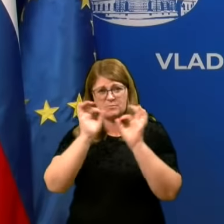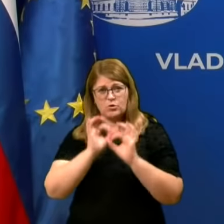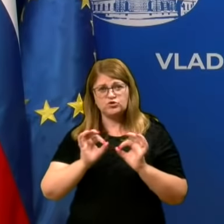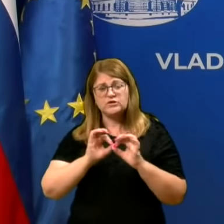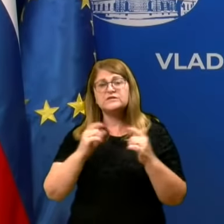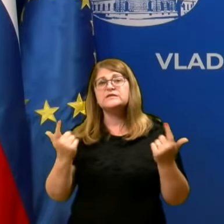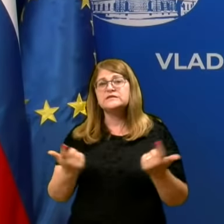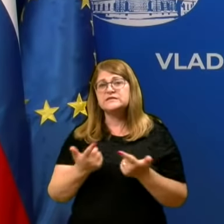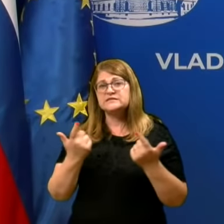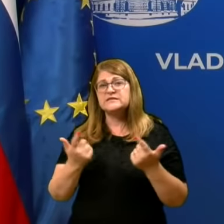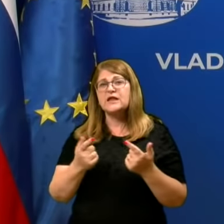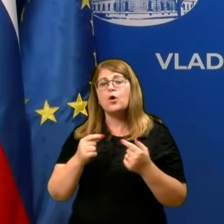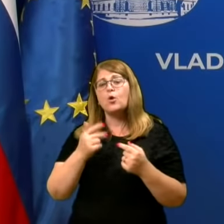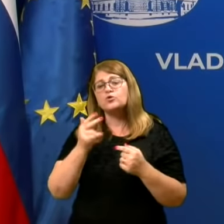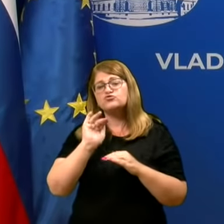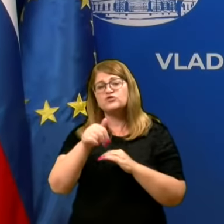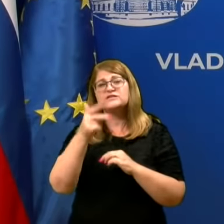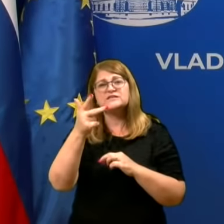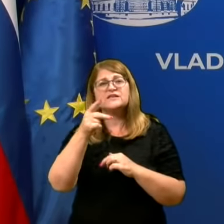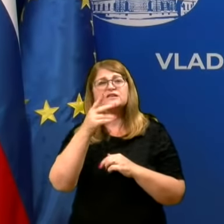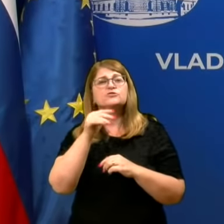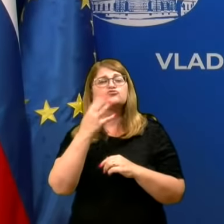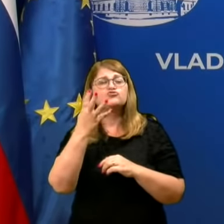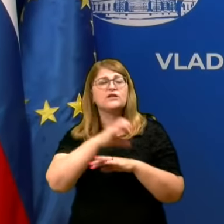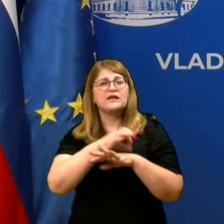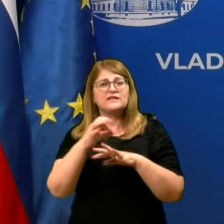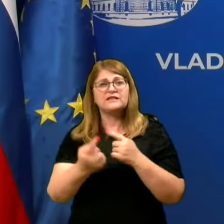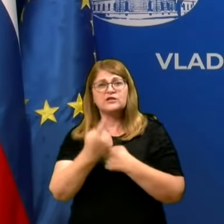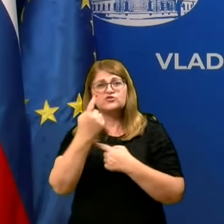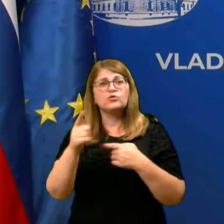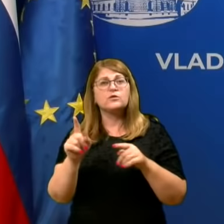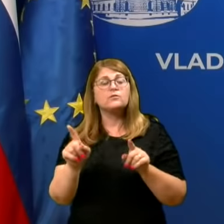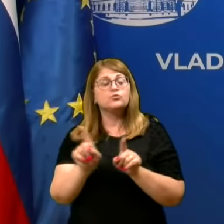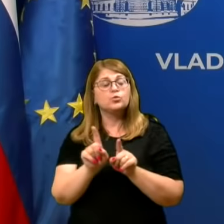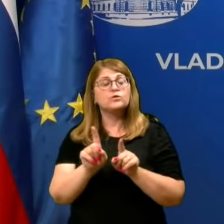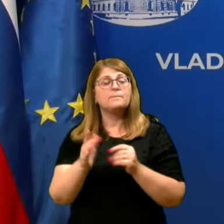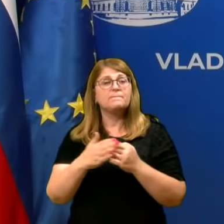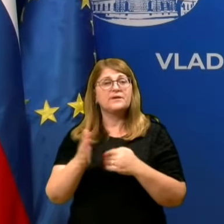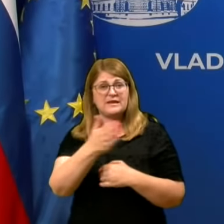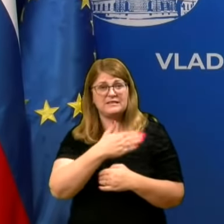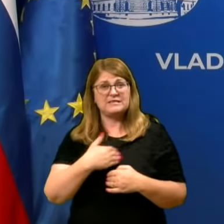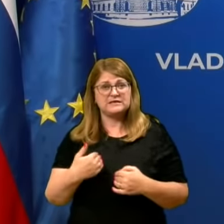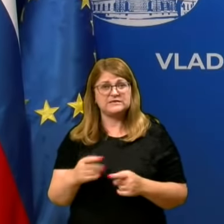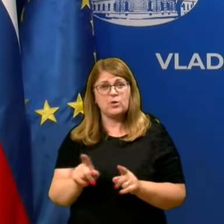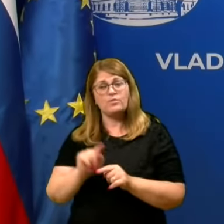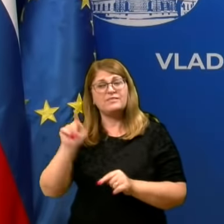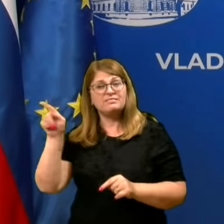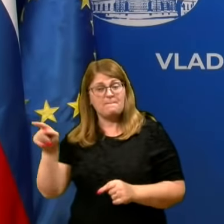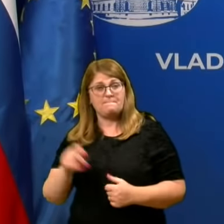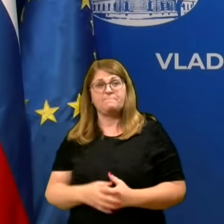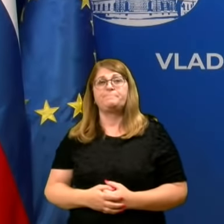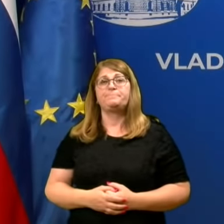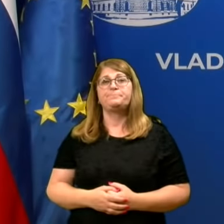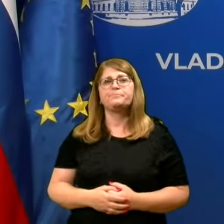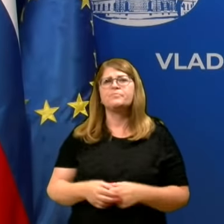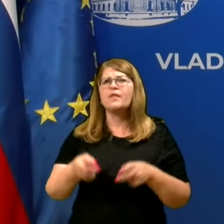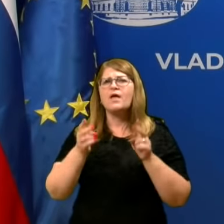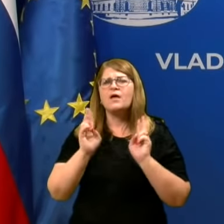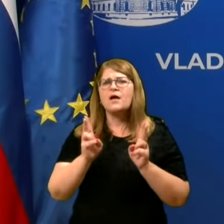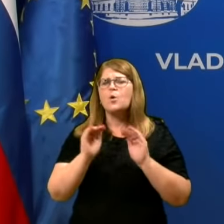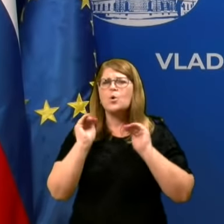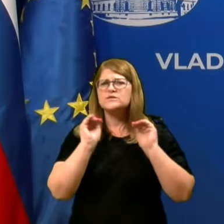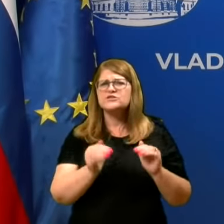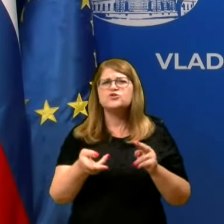lahko to čez tri do štiri tedne zgodi tudi pri nas, kar vidimo po televiziji, da je pri njih. Se pravi, kako zaščitimo